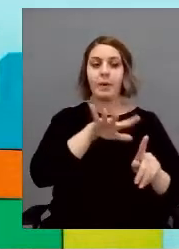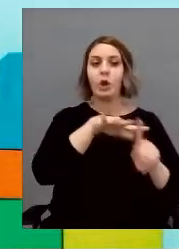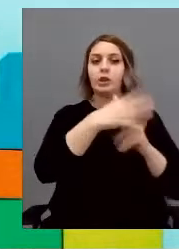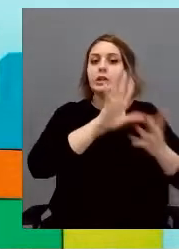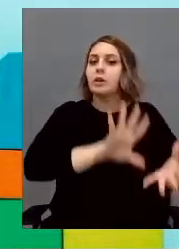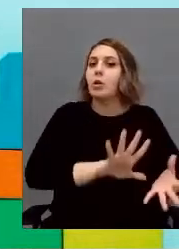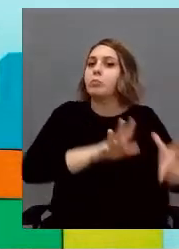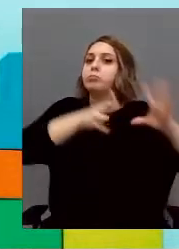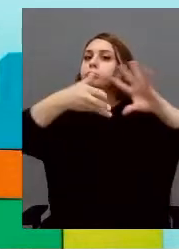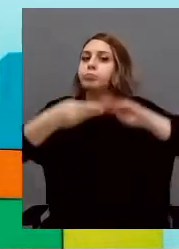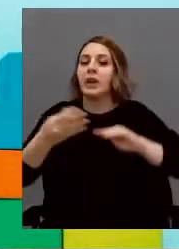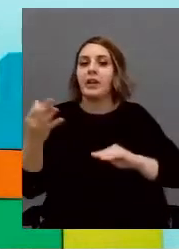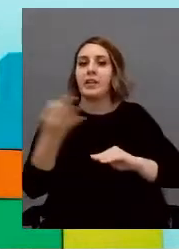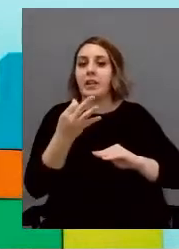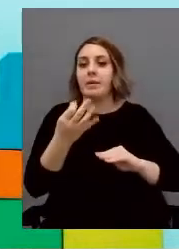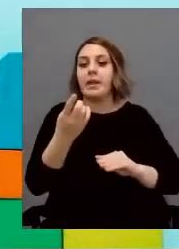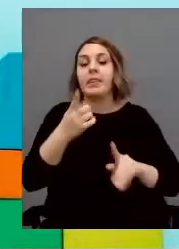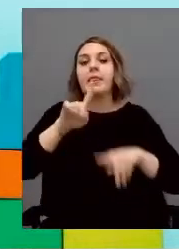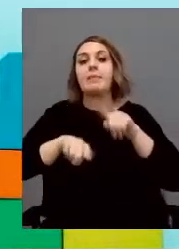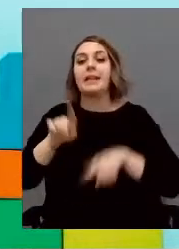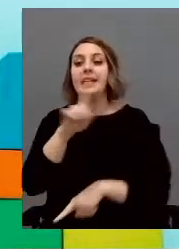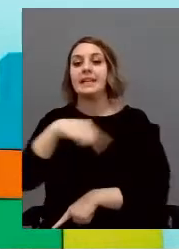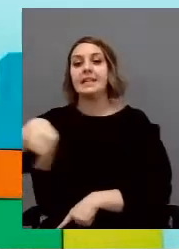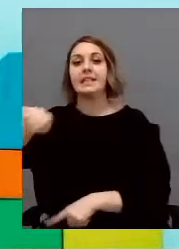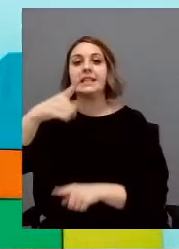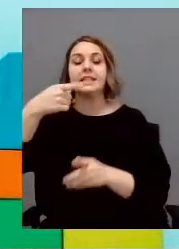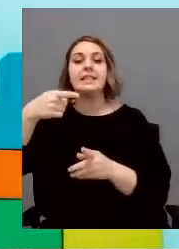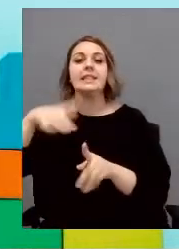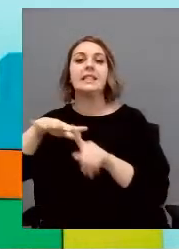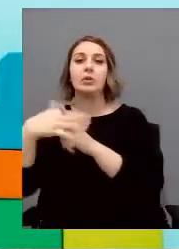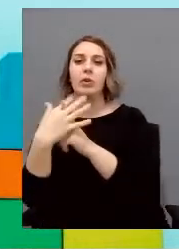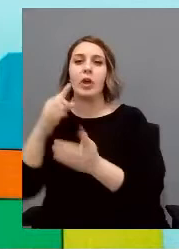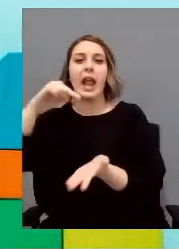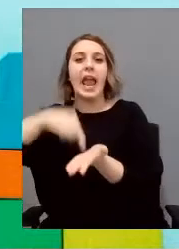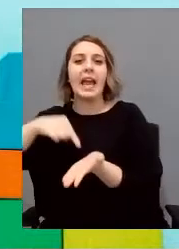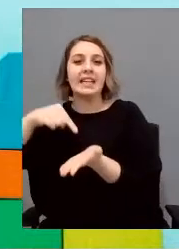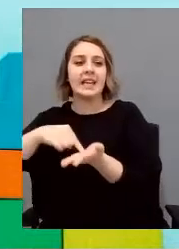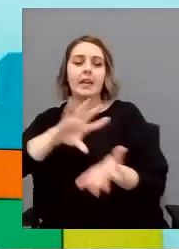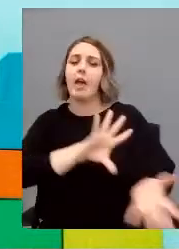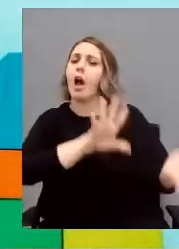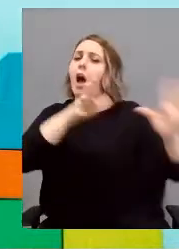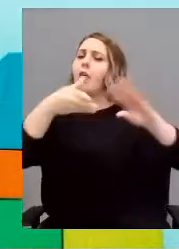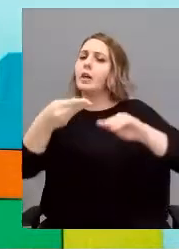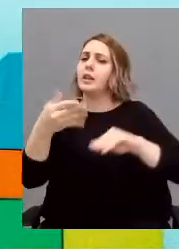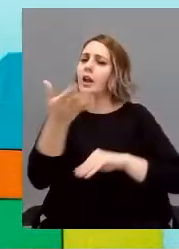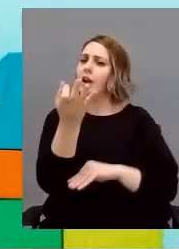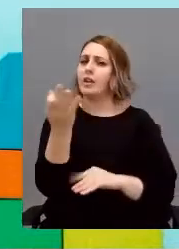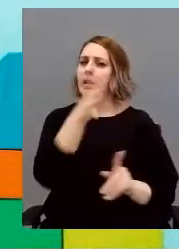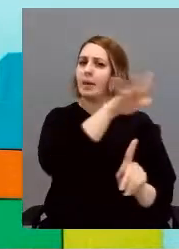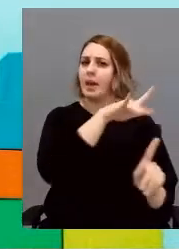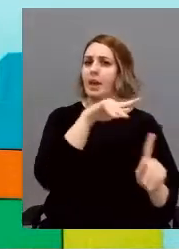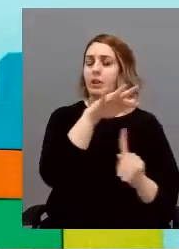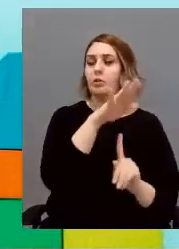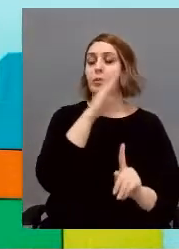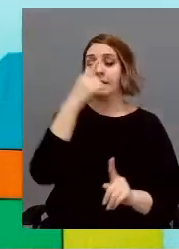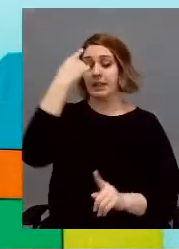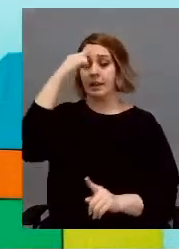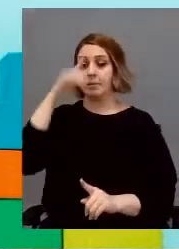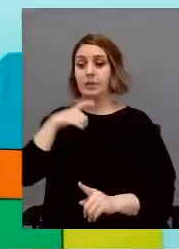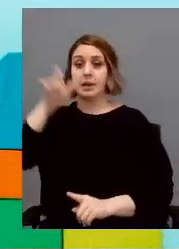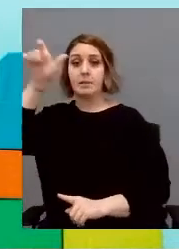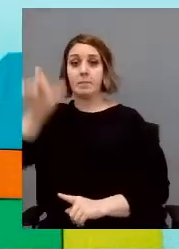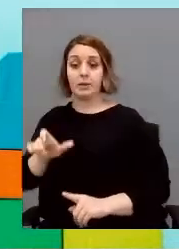ajustarsi según le situazioni e le exigenze. Sabiamo molto bene che chi vive con una persona con trascendore di